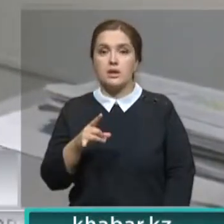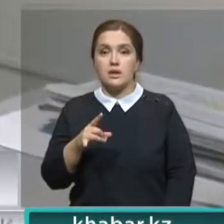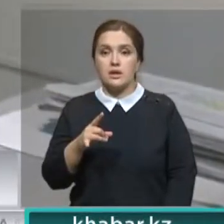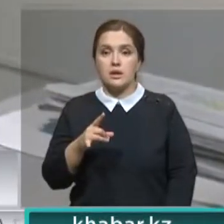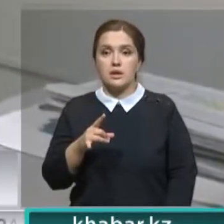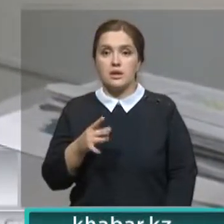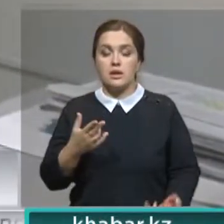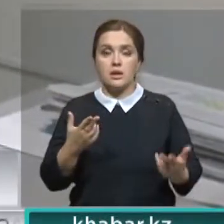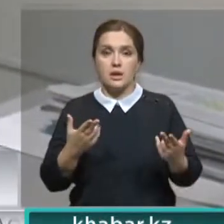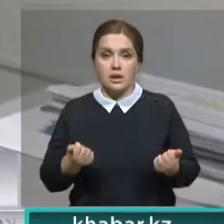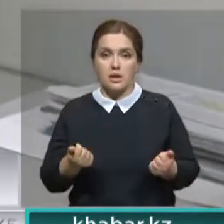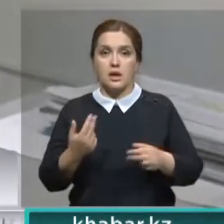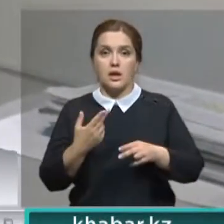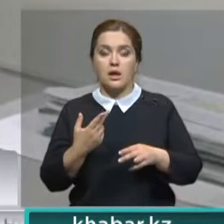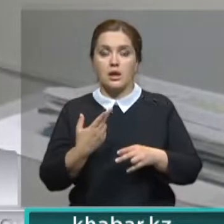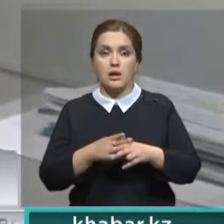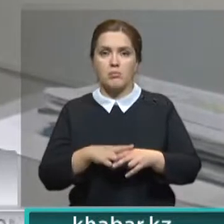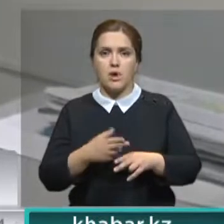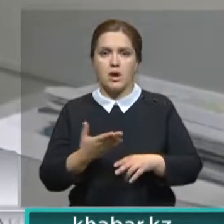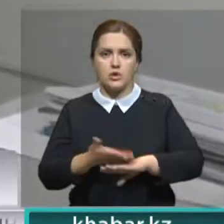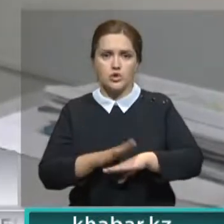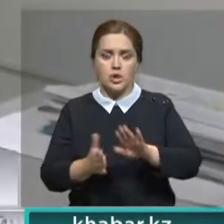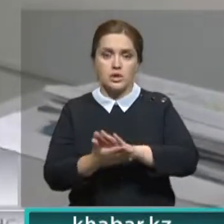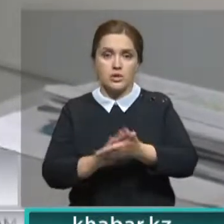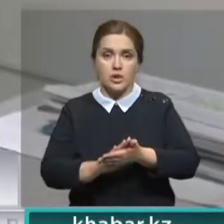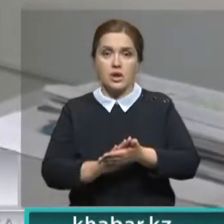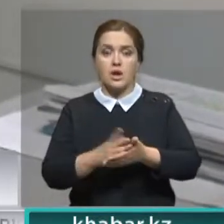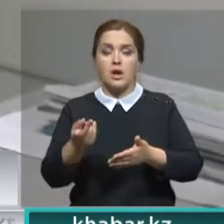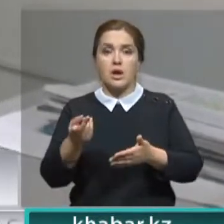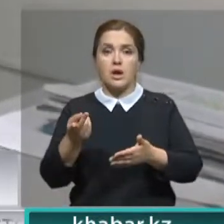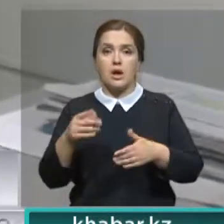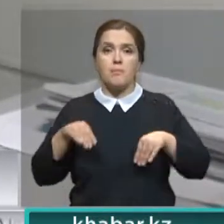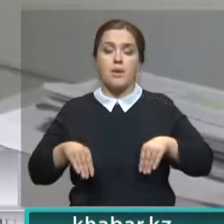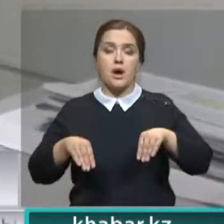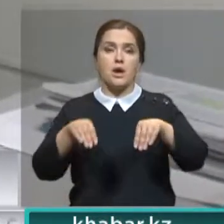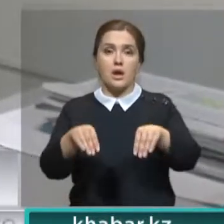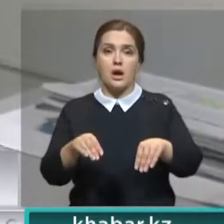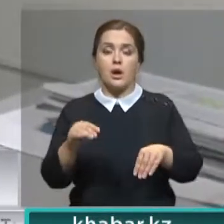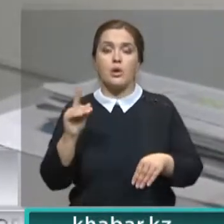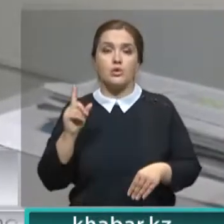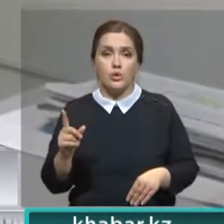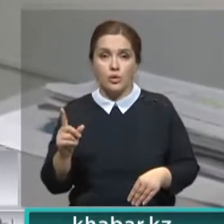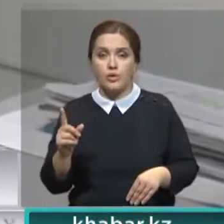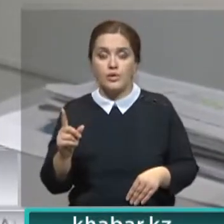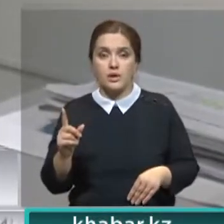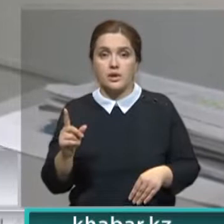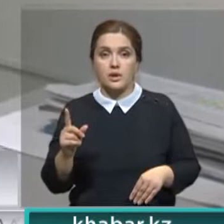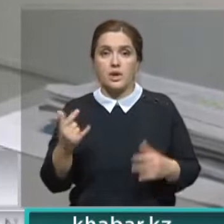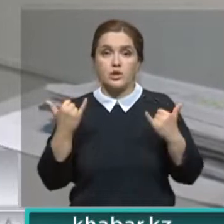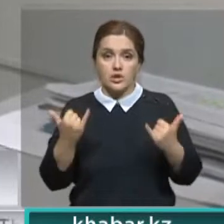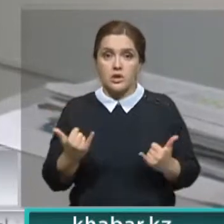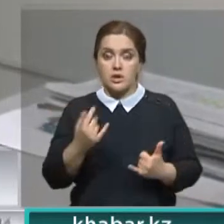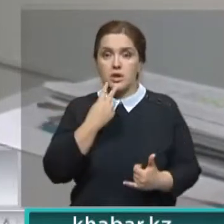вызвало некоторую стрессовую ситуацию на полях. Но мы сейчас уже